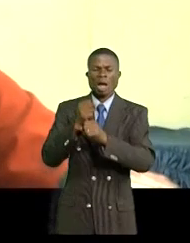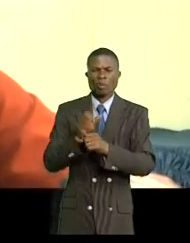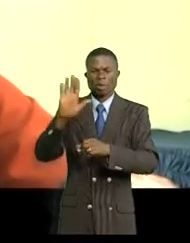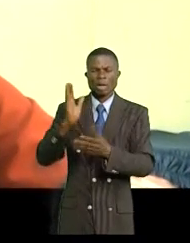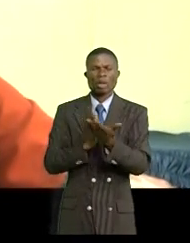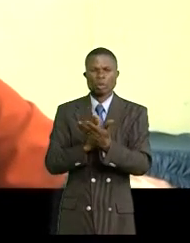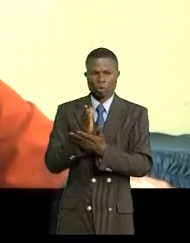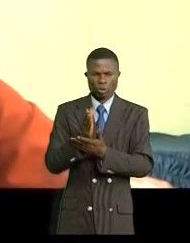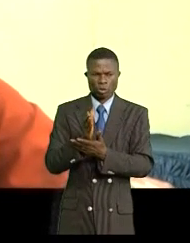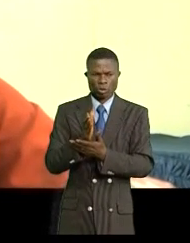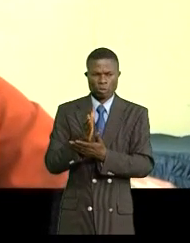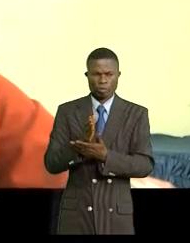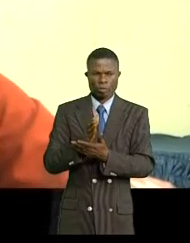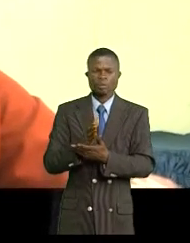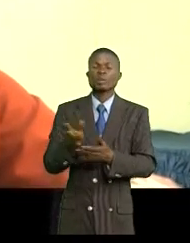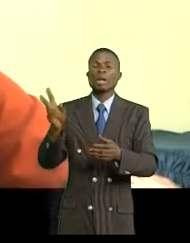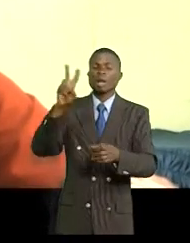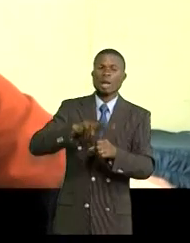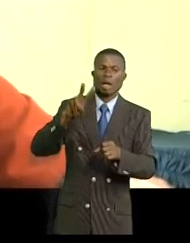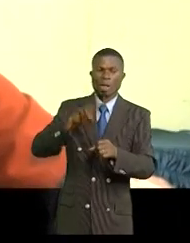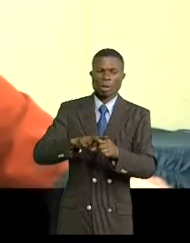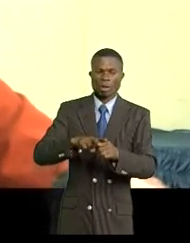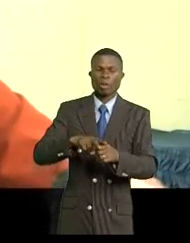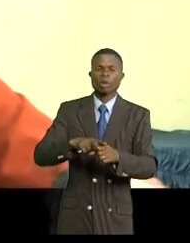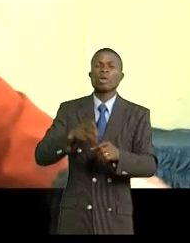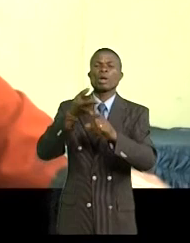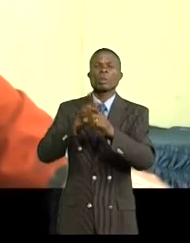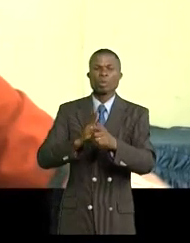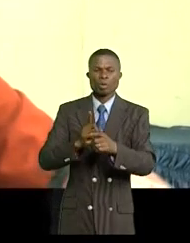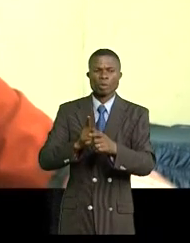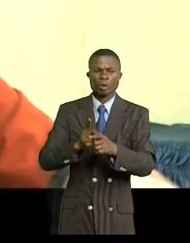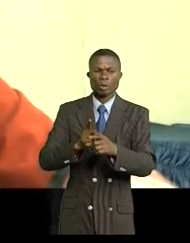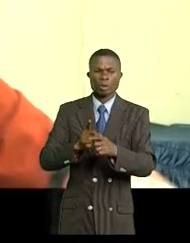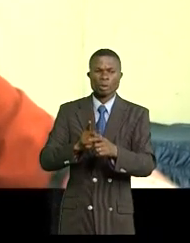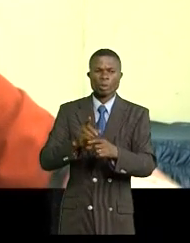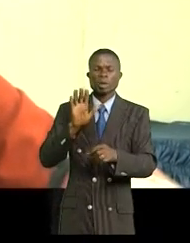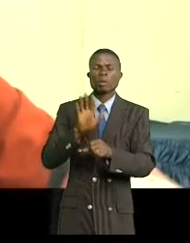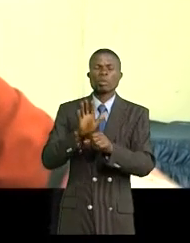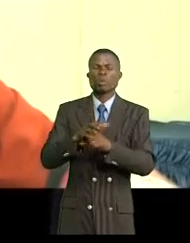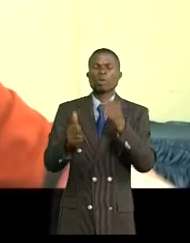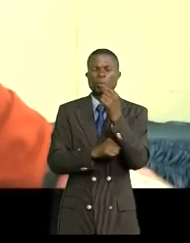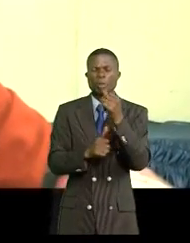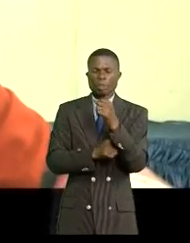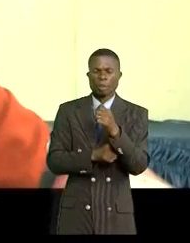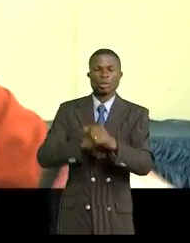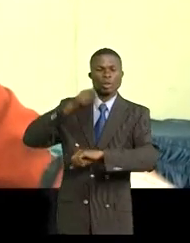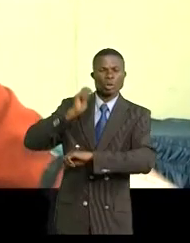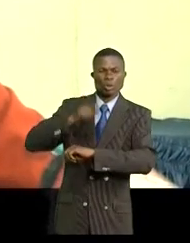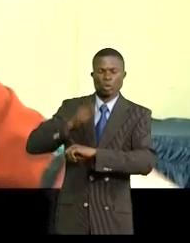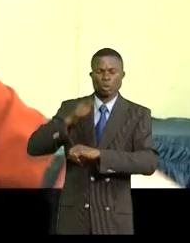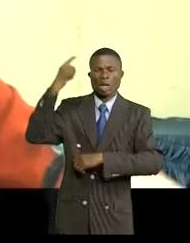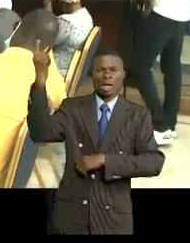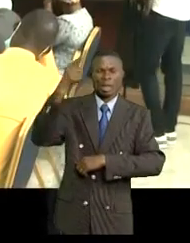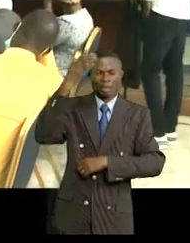que le fonds au profit des victimes était réalisateur des lois des victimes dans le système judiciaire international.